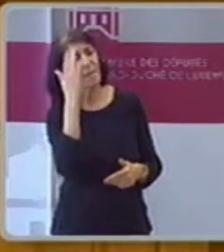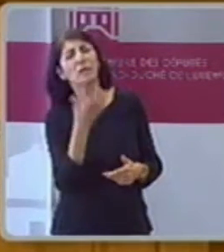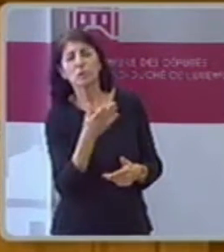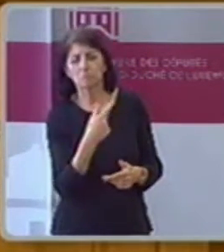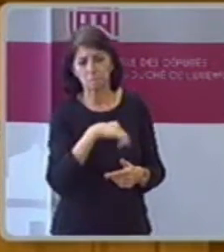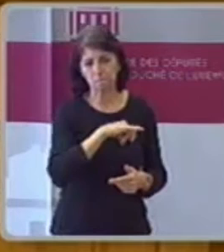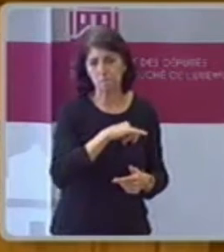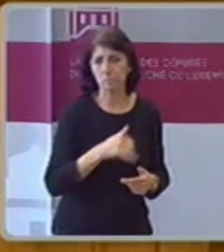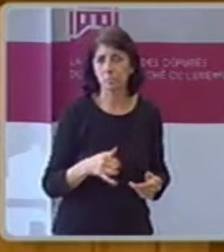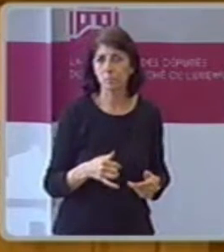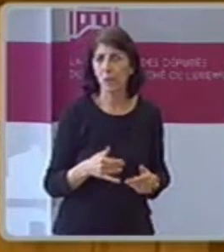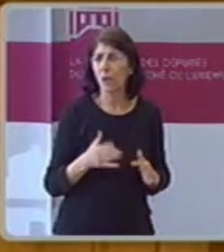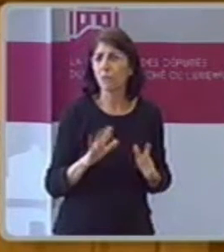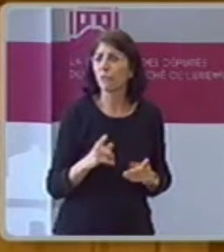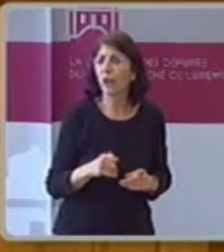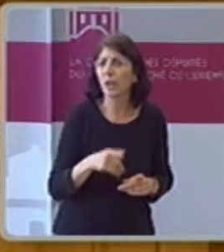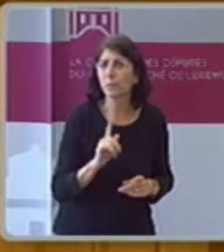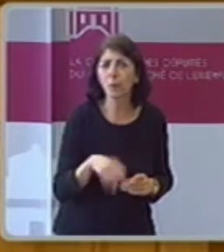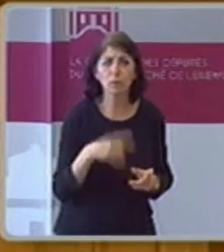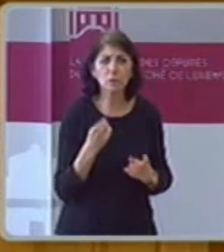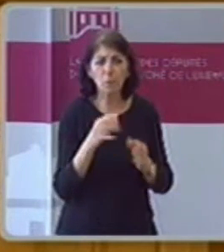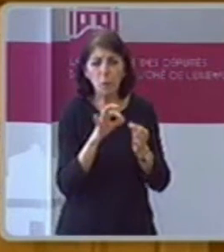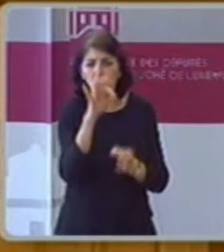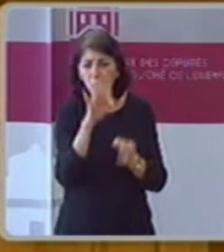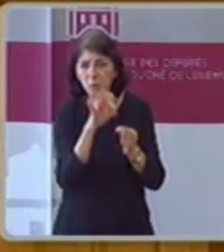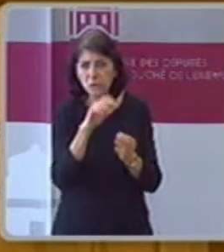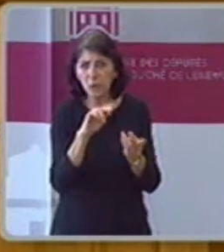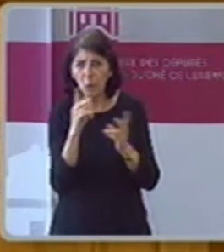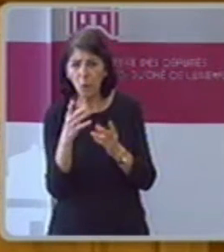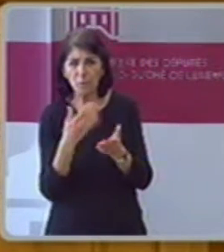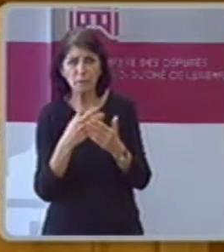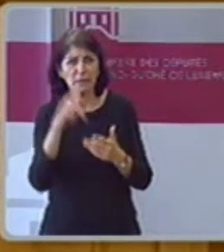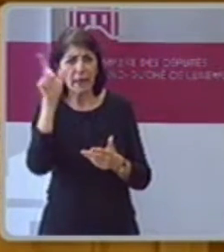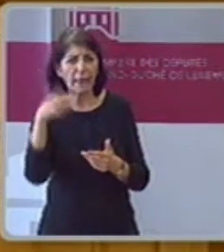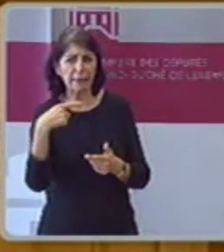Beschäftigungszölen prozentual auf also das ist